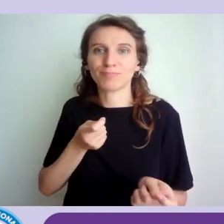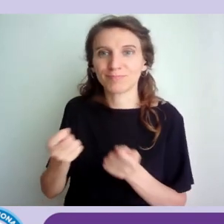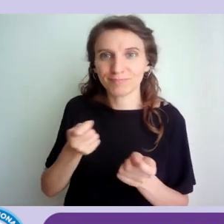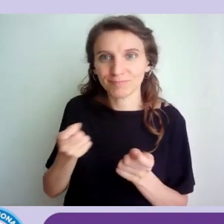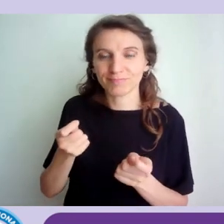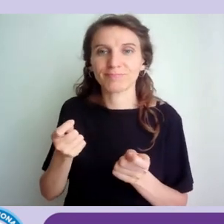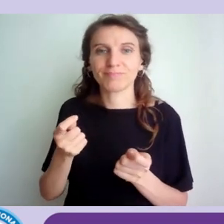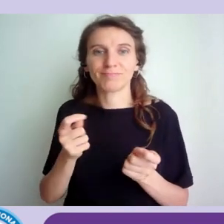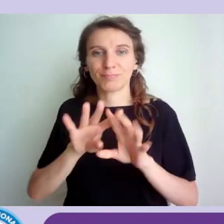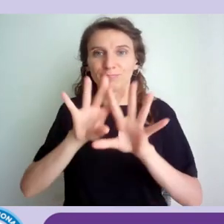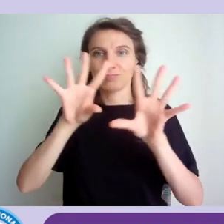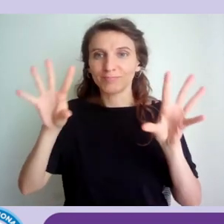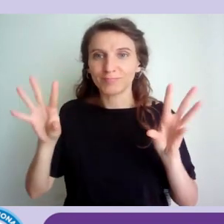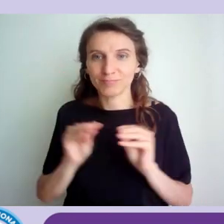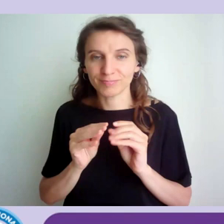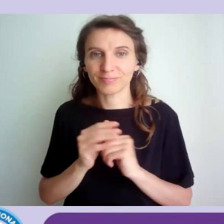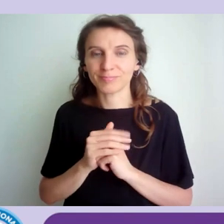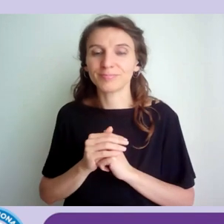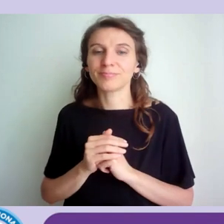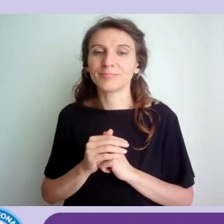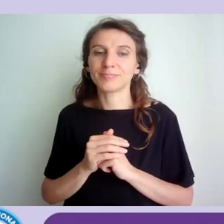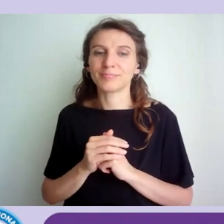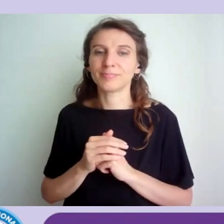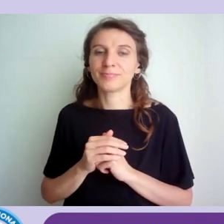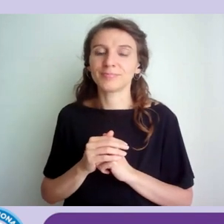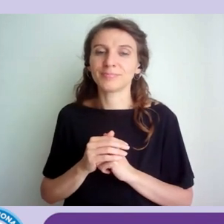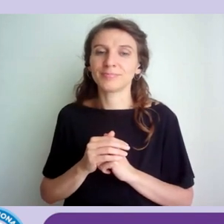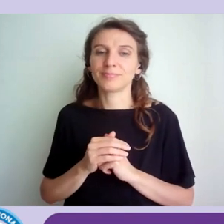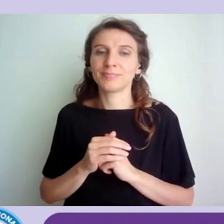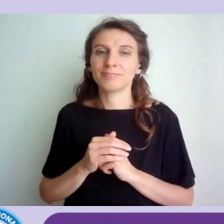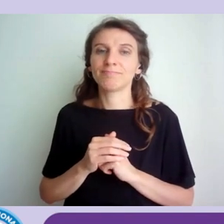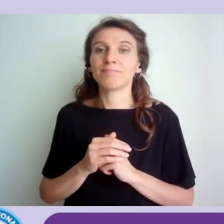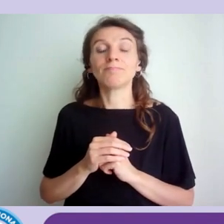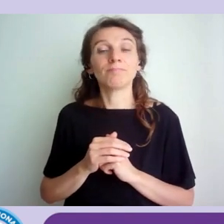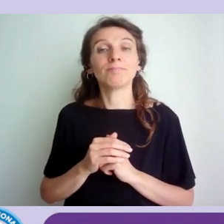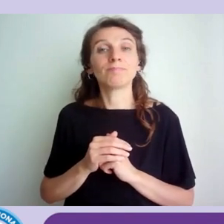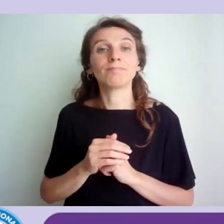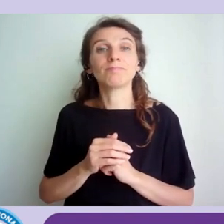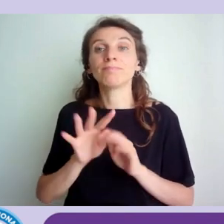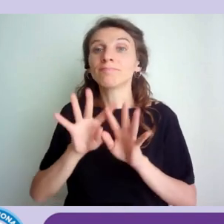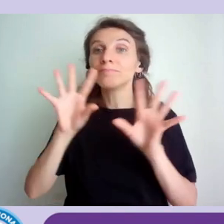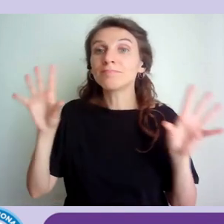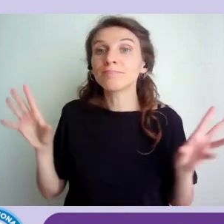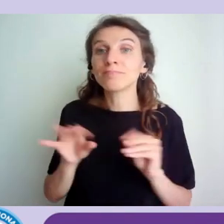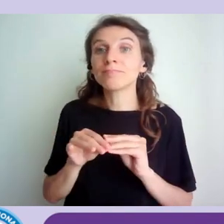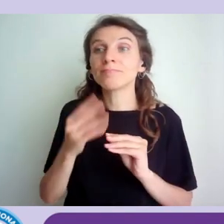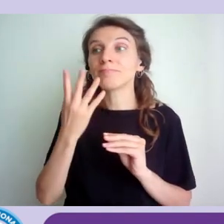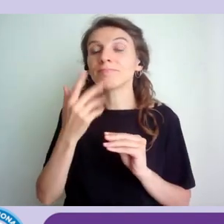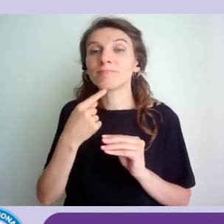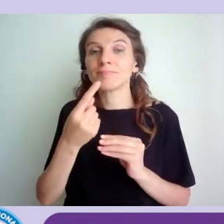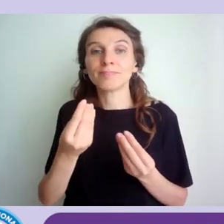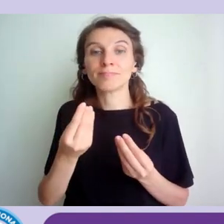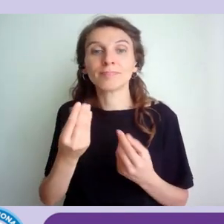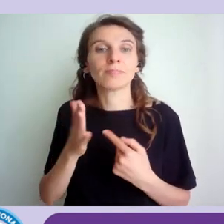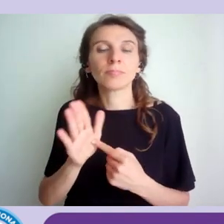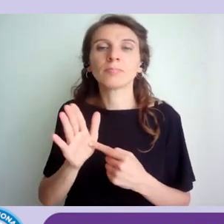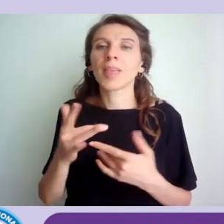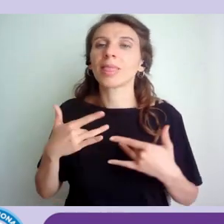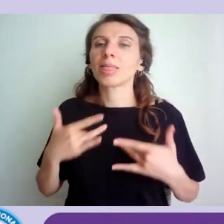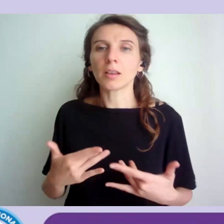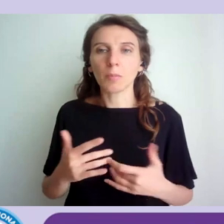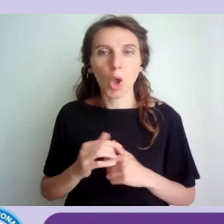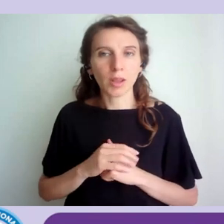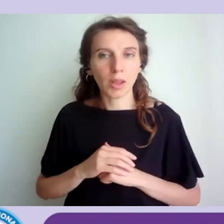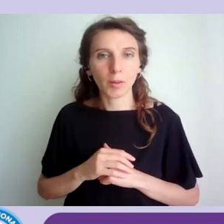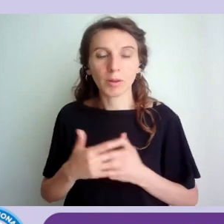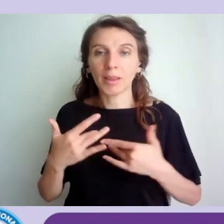il flusso e questo ecco per dire che comunque siamo eh sempre a a disposizione a supporto